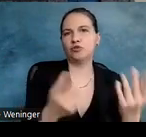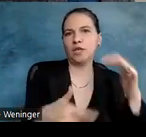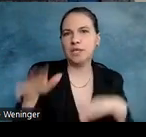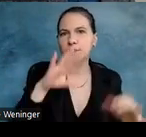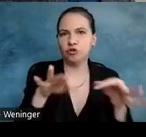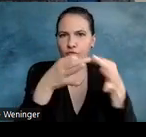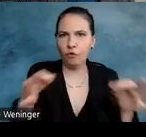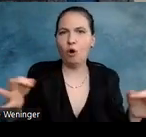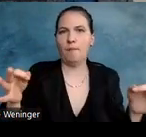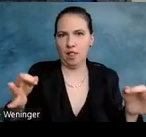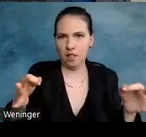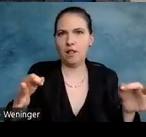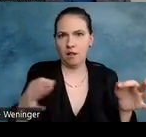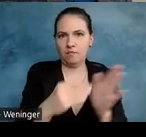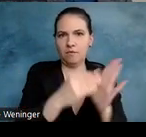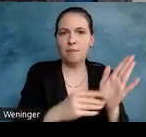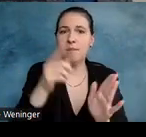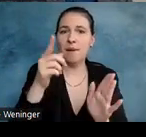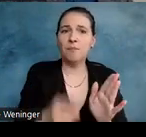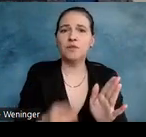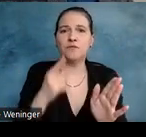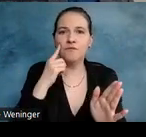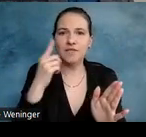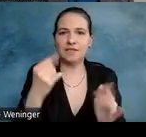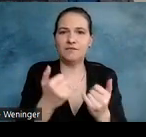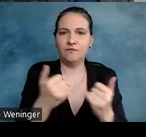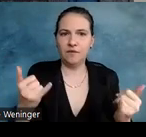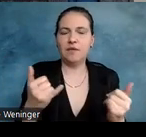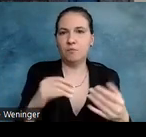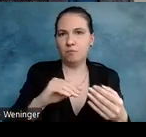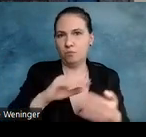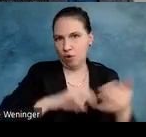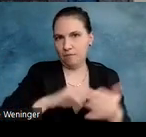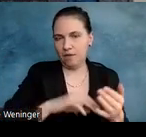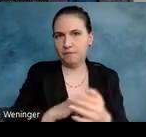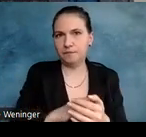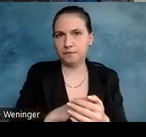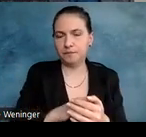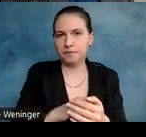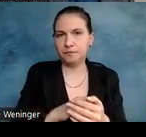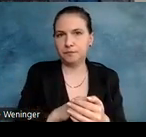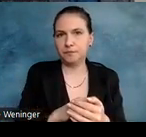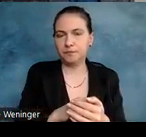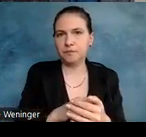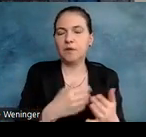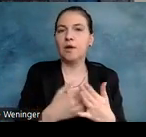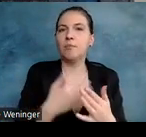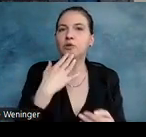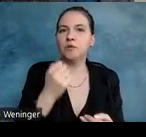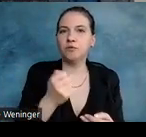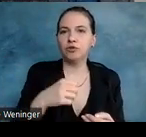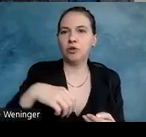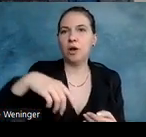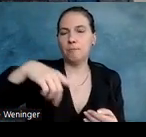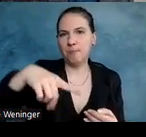Man muss aber wissen, wie man LaTeX programmiert, in Anführungszeichen. Und wenn man nach PDF exportieren möchte, ist